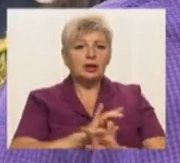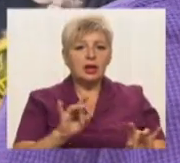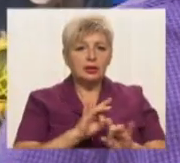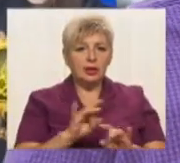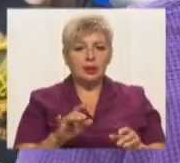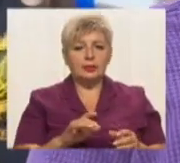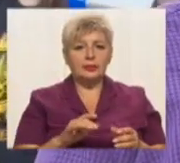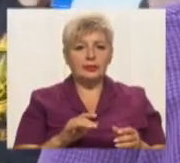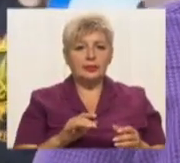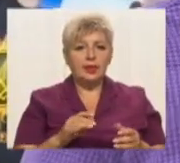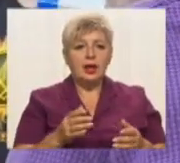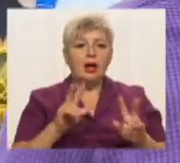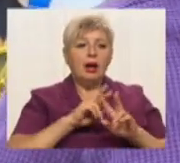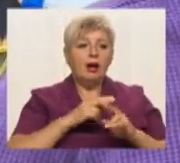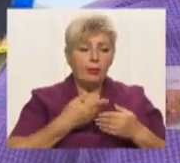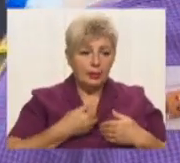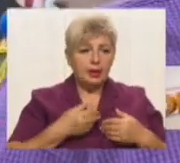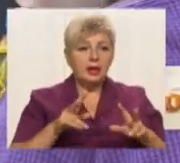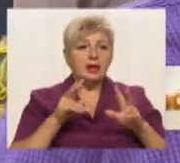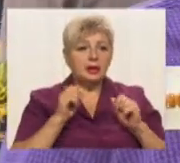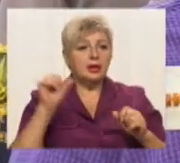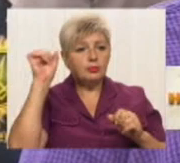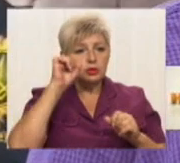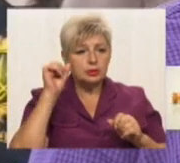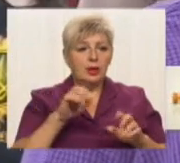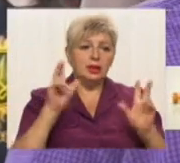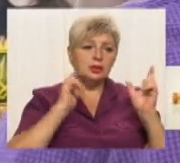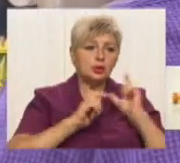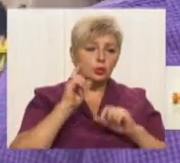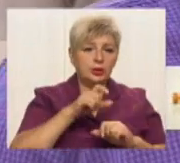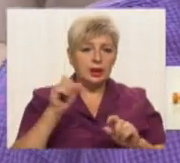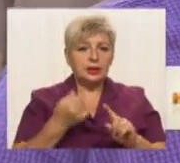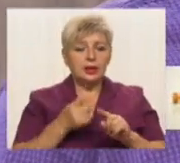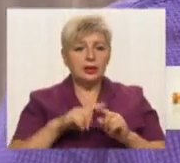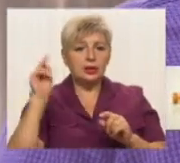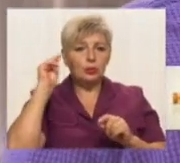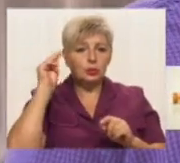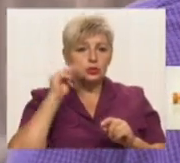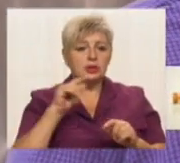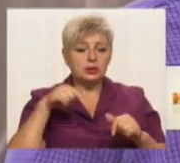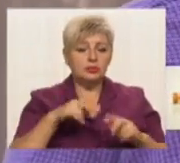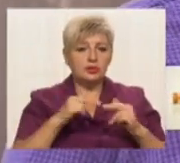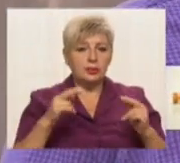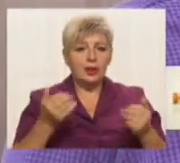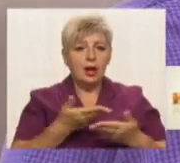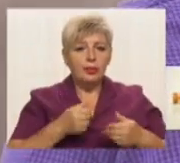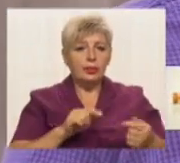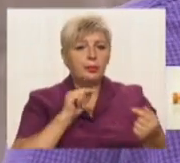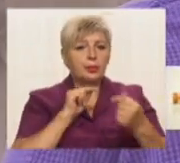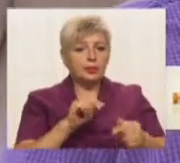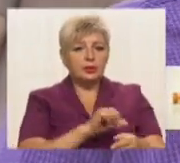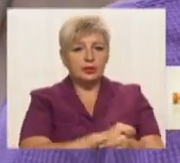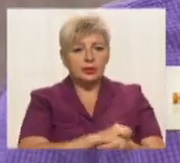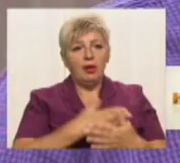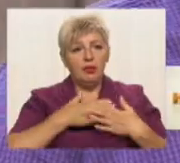теж як мусульмани, студенти, які навчаються у Дніплі, ми проти наркотиків. Наші релігії –